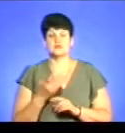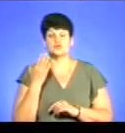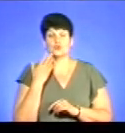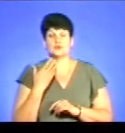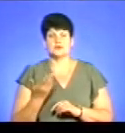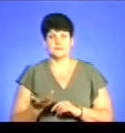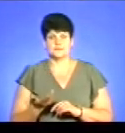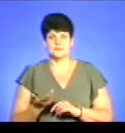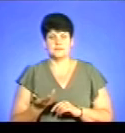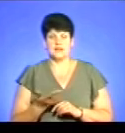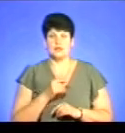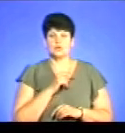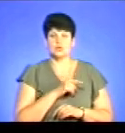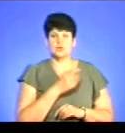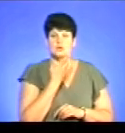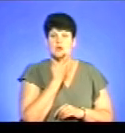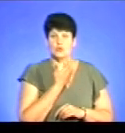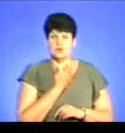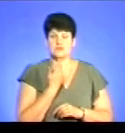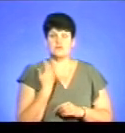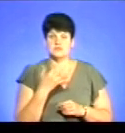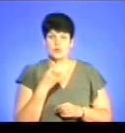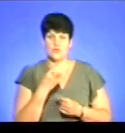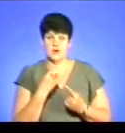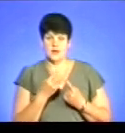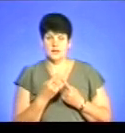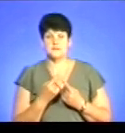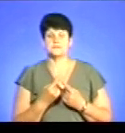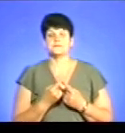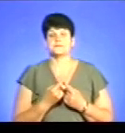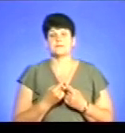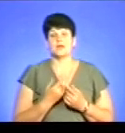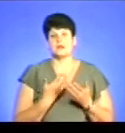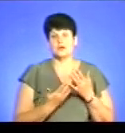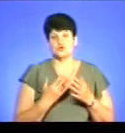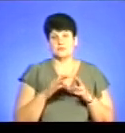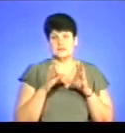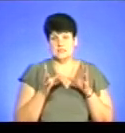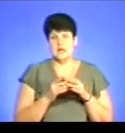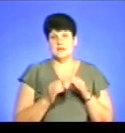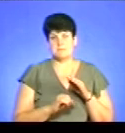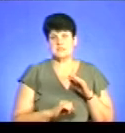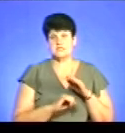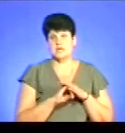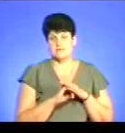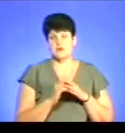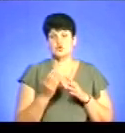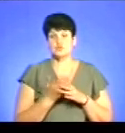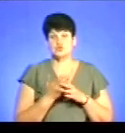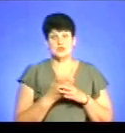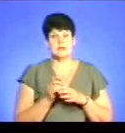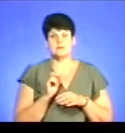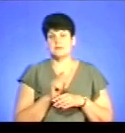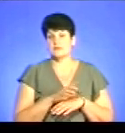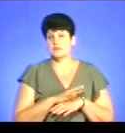Тоді, коли те, що ми вже говорили, що якщо на загальних підставах субсидія не